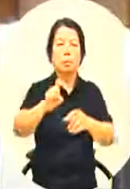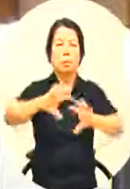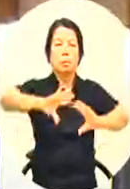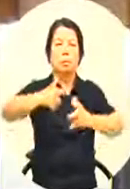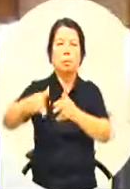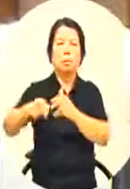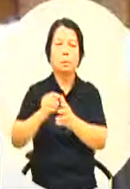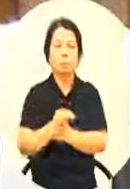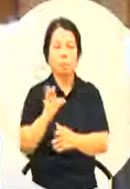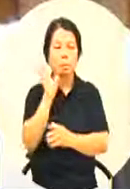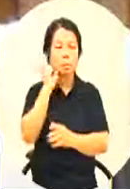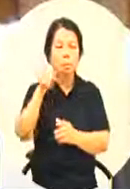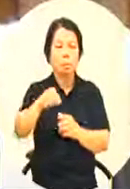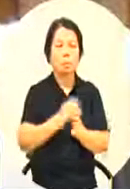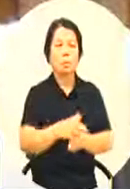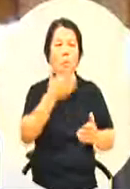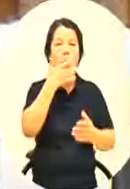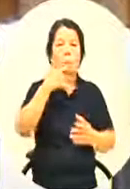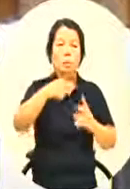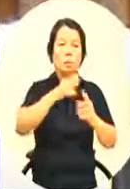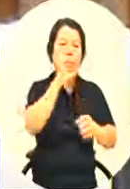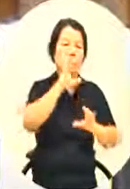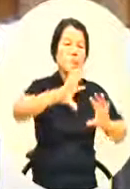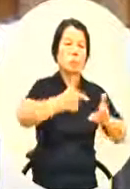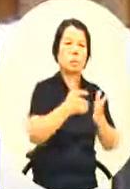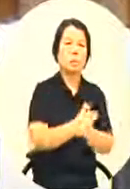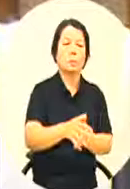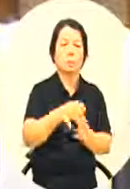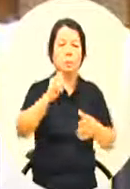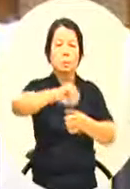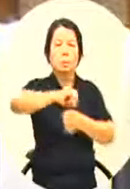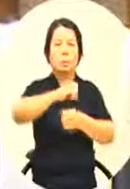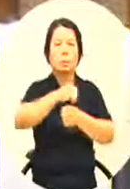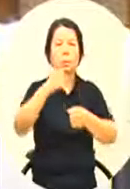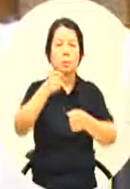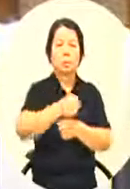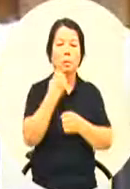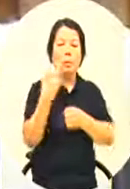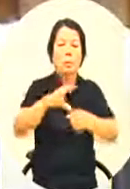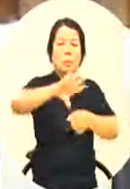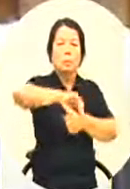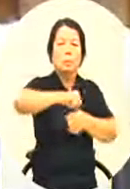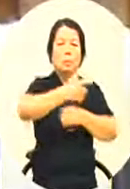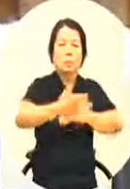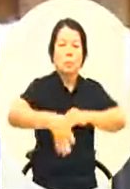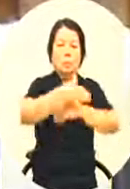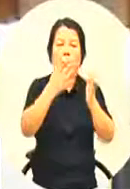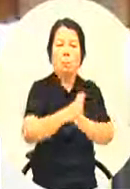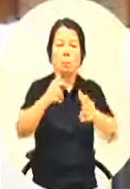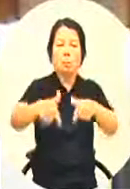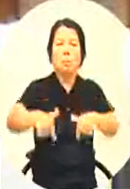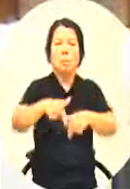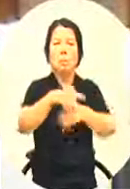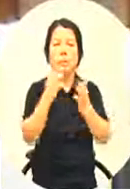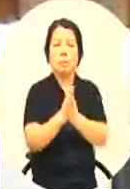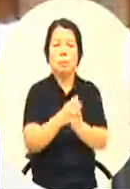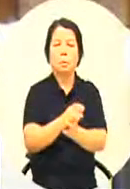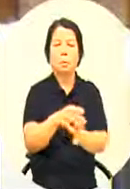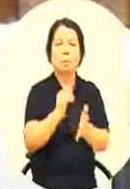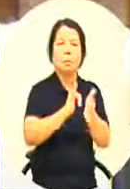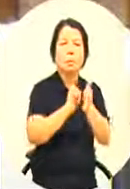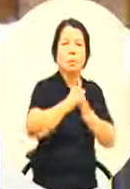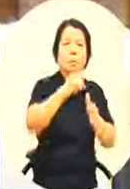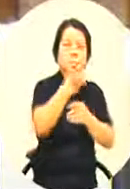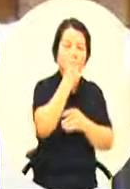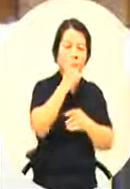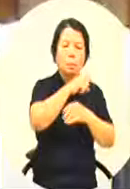所听到的越南、泰国、新加坡、缅甸、马来西亚等等再加上南亚六国还有纽澳过去